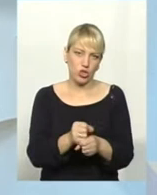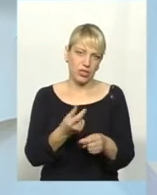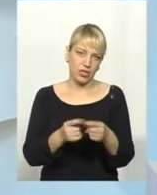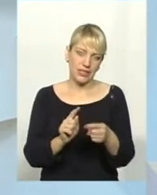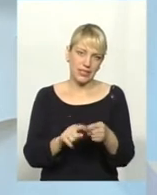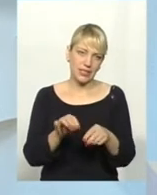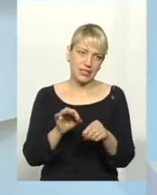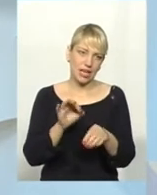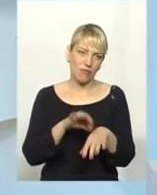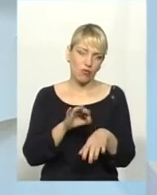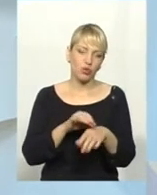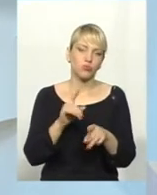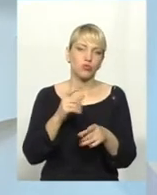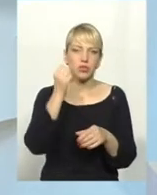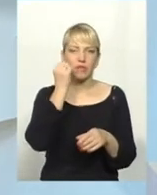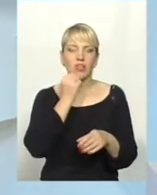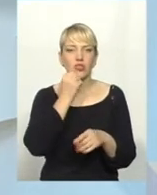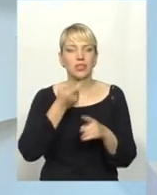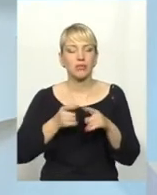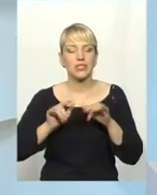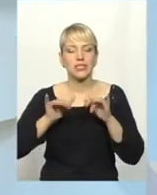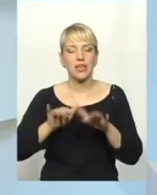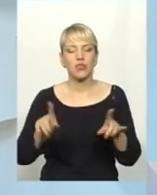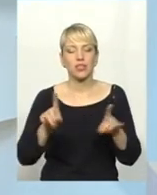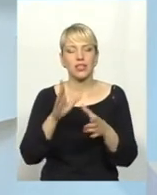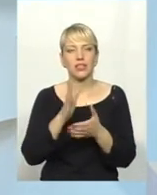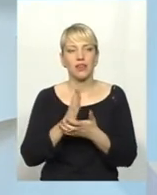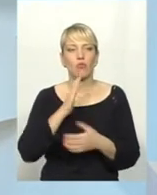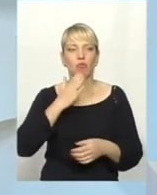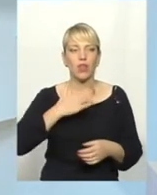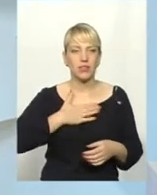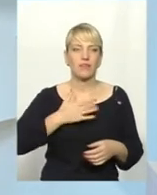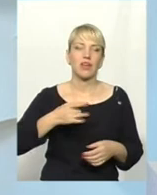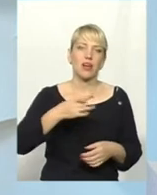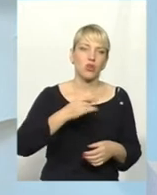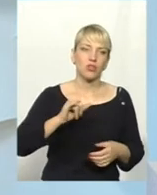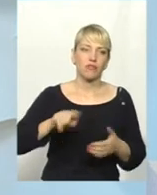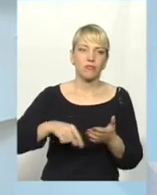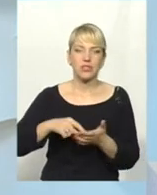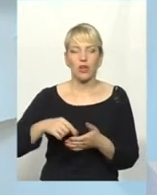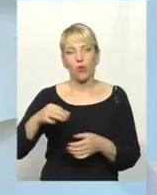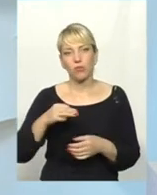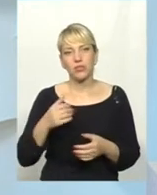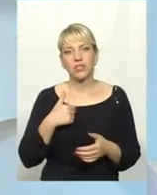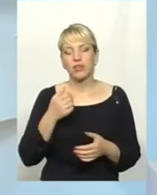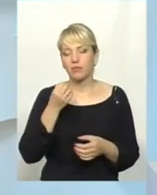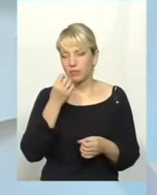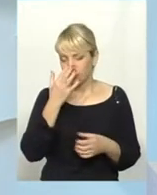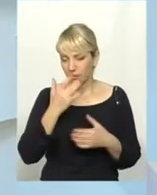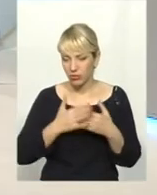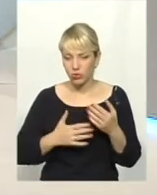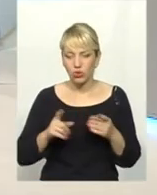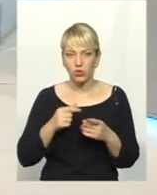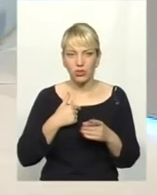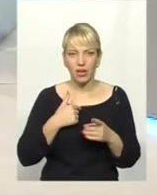тих заходів, які здійснюються в районах і містах області. Але якщо, перепрошую, що я перебуваю, Олежа